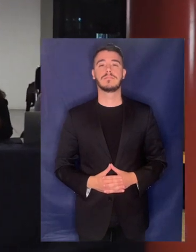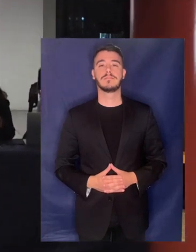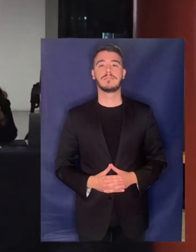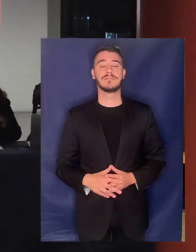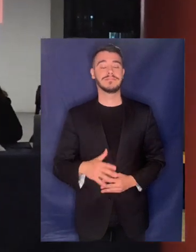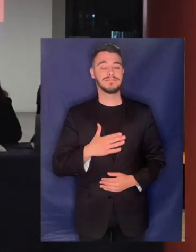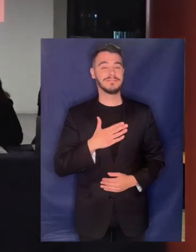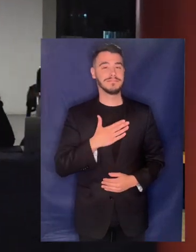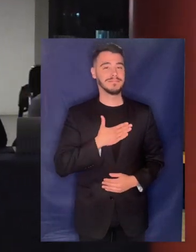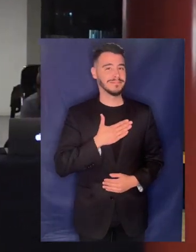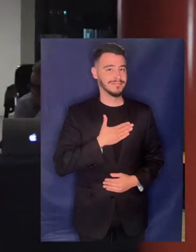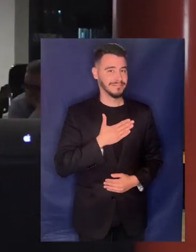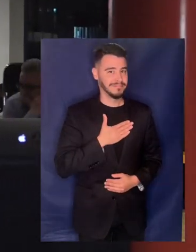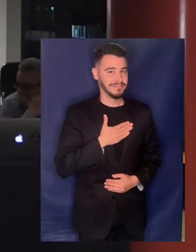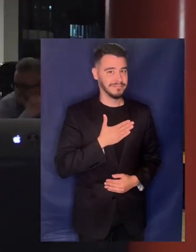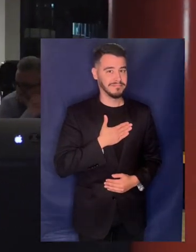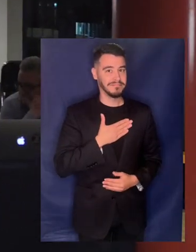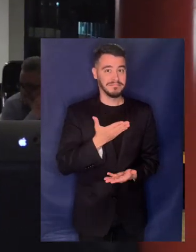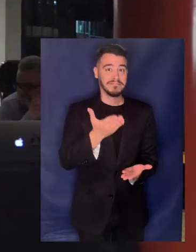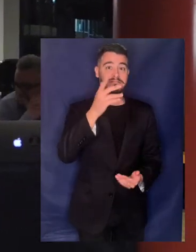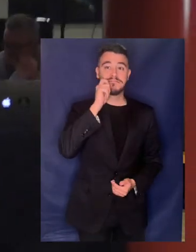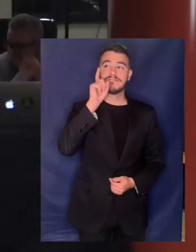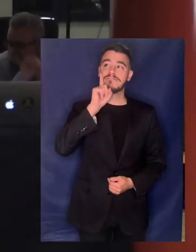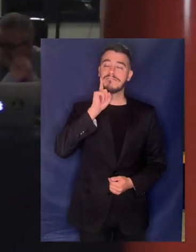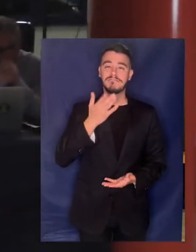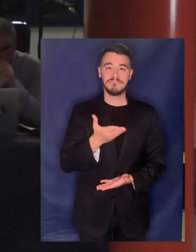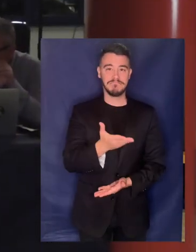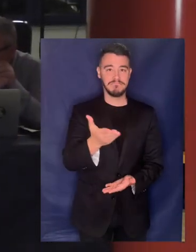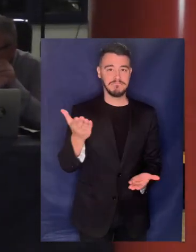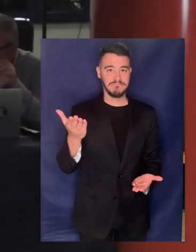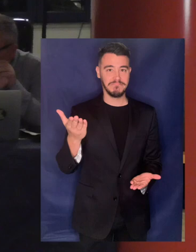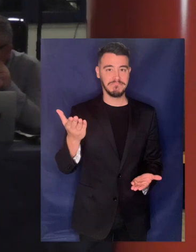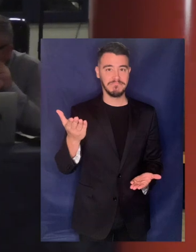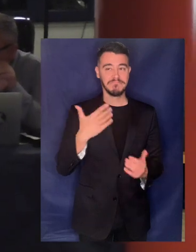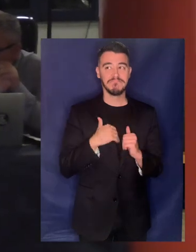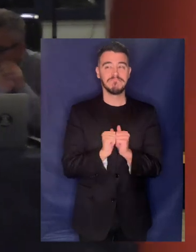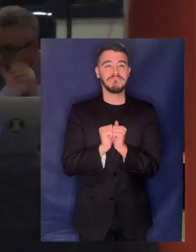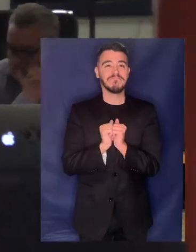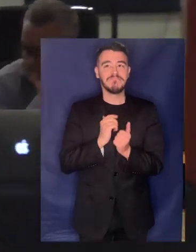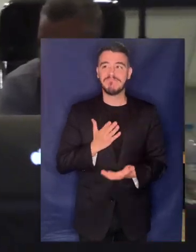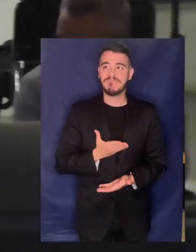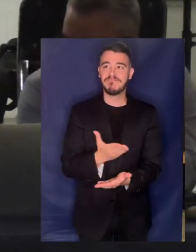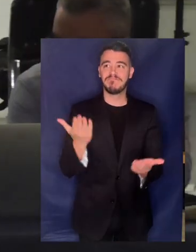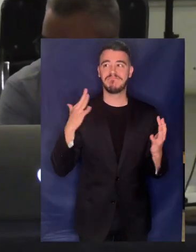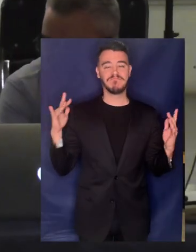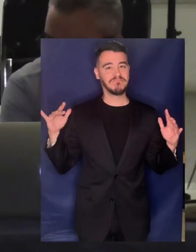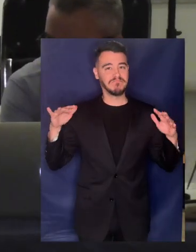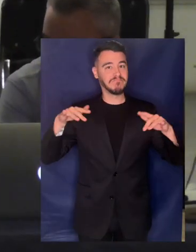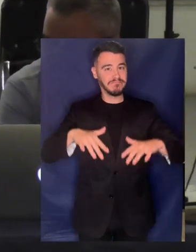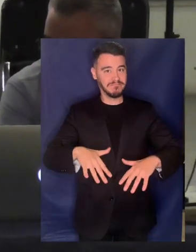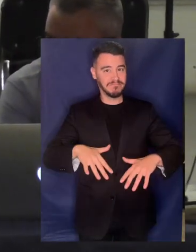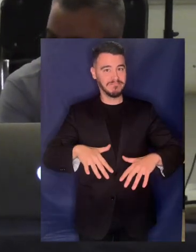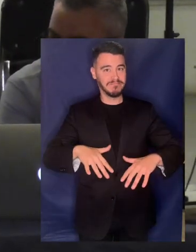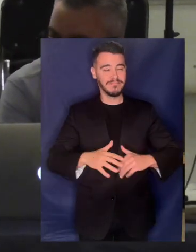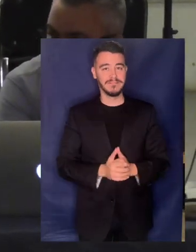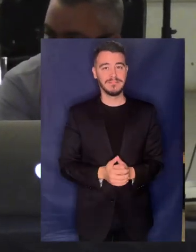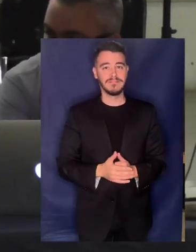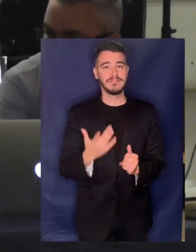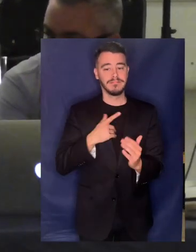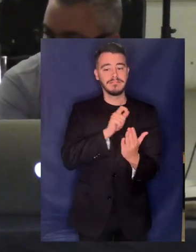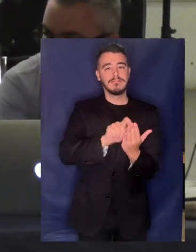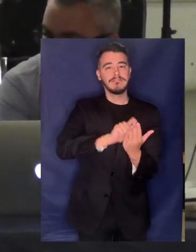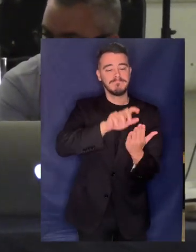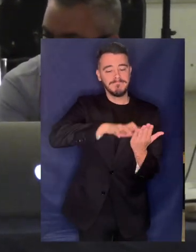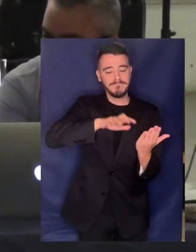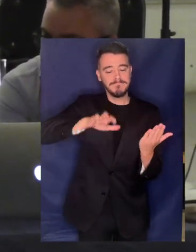Ευχαριστώ και εγώ πολύ όλες και όλες συντρόφους και συντρόφισσες που είσαστε σήμερα εδώ Επίσης ευχαριστώ και τα υπόλοιπα μέλη της συγγραφικής ομάδας